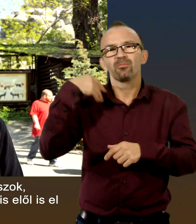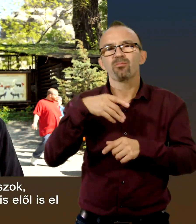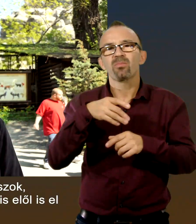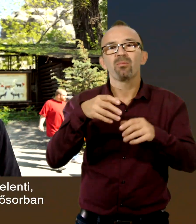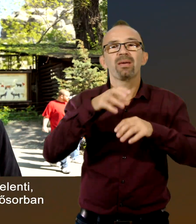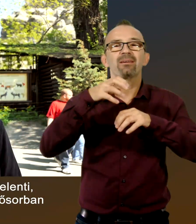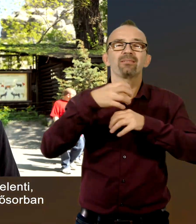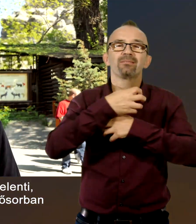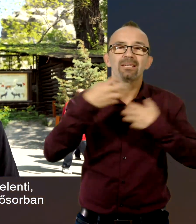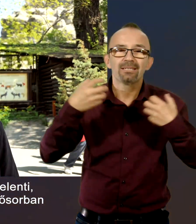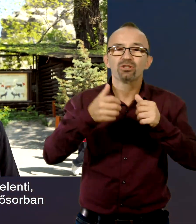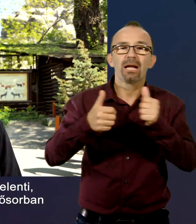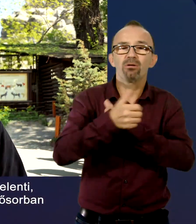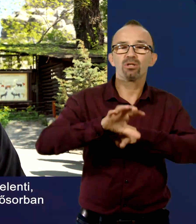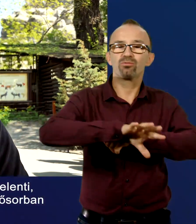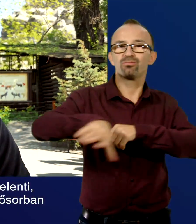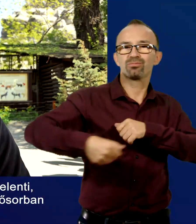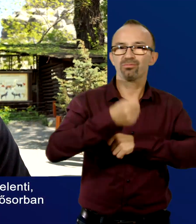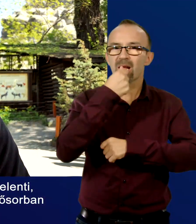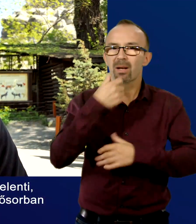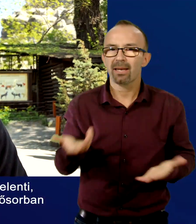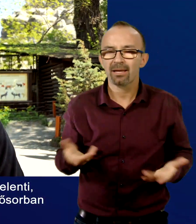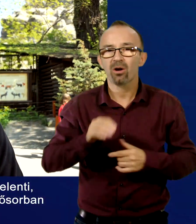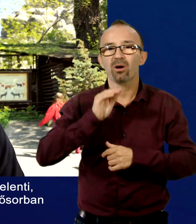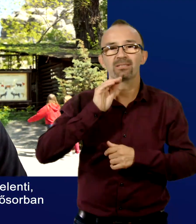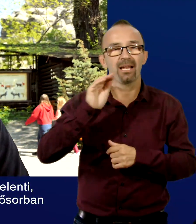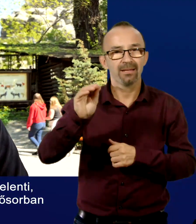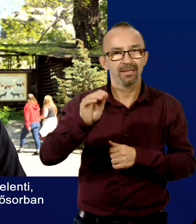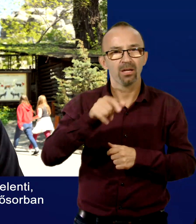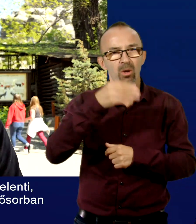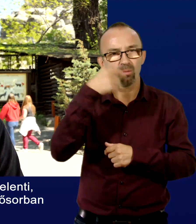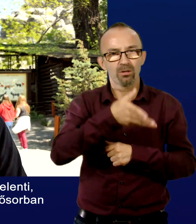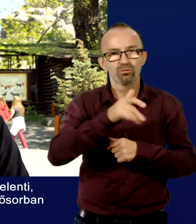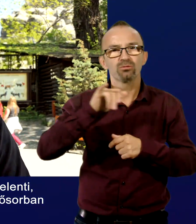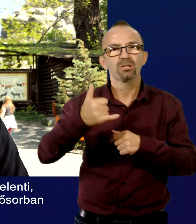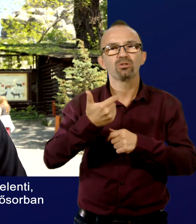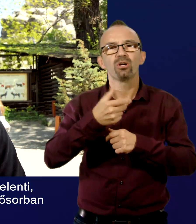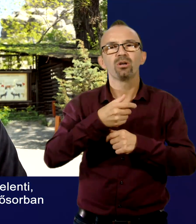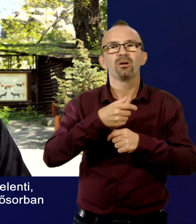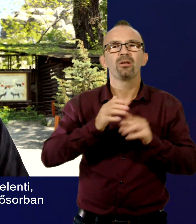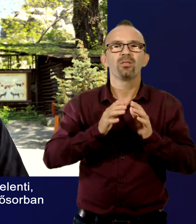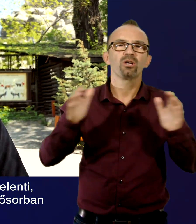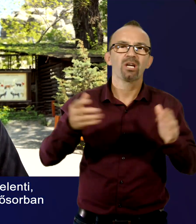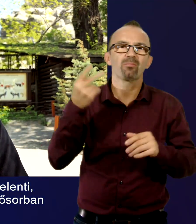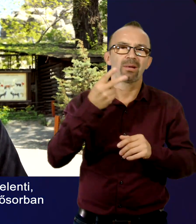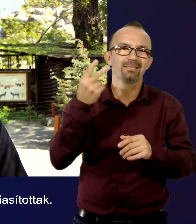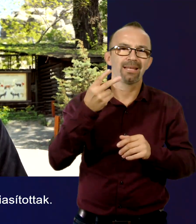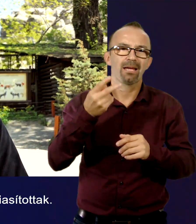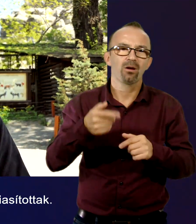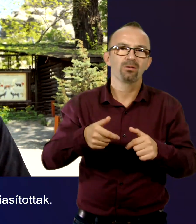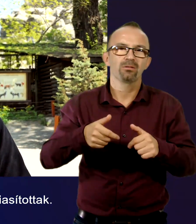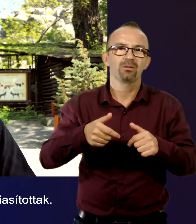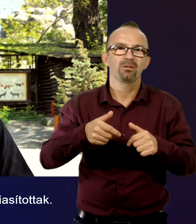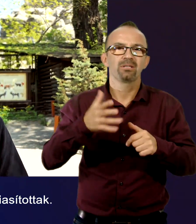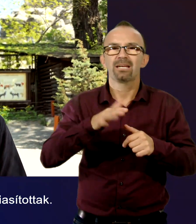a tigris elől is el tudják enni a tápállékát, ami azt jelenti, hogy hát a vagyságuk az persze elsősorban